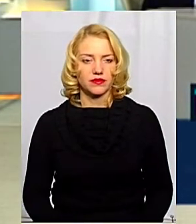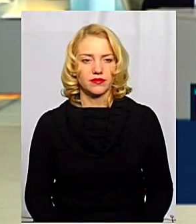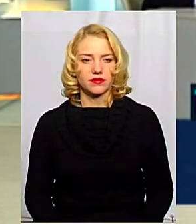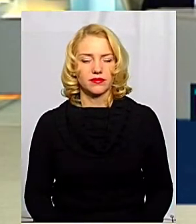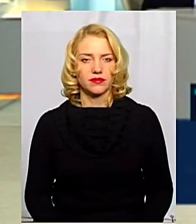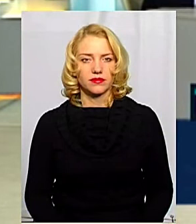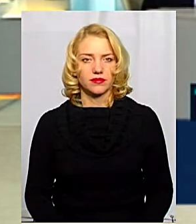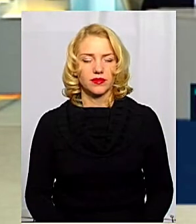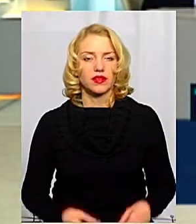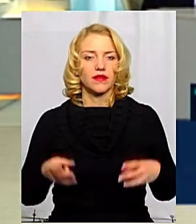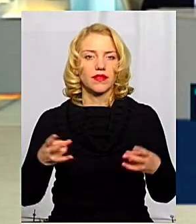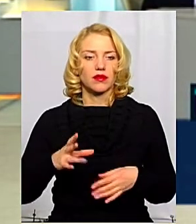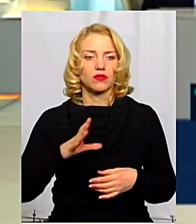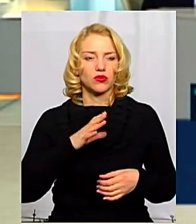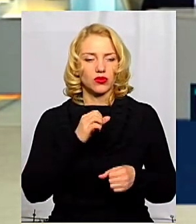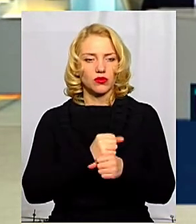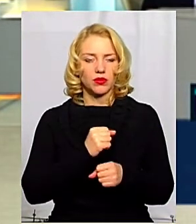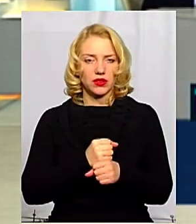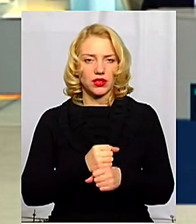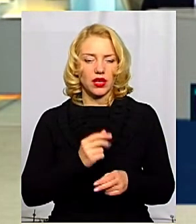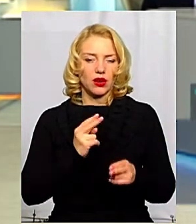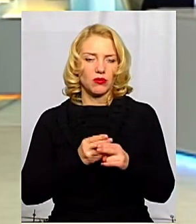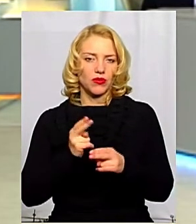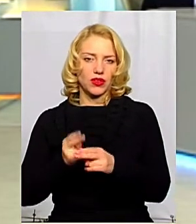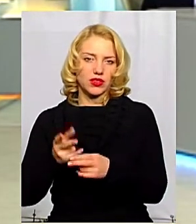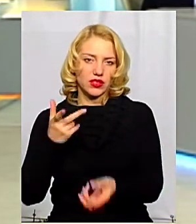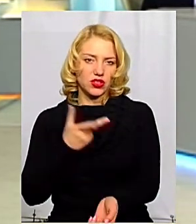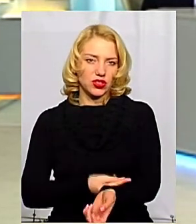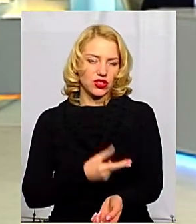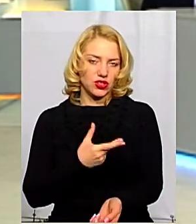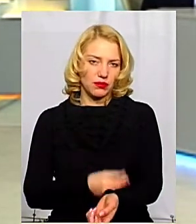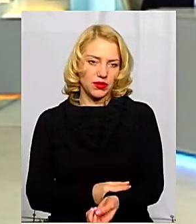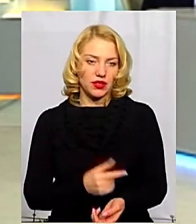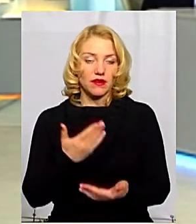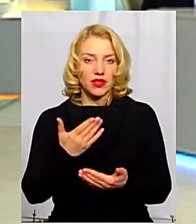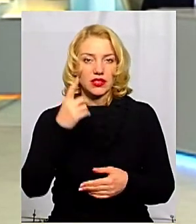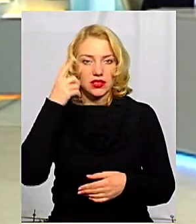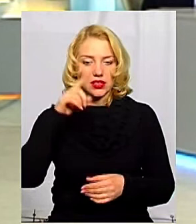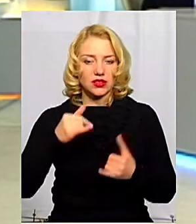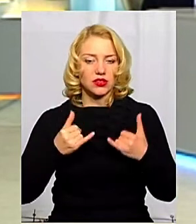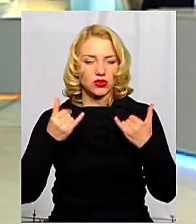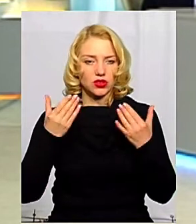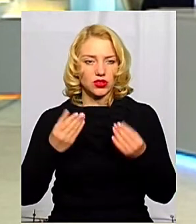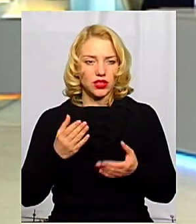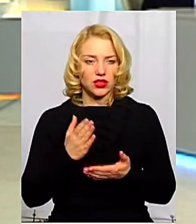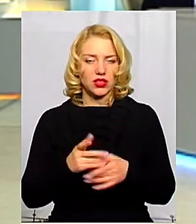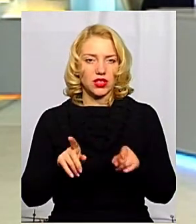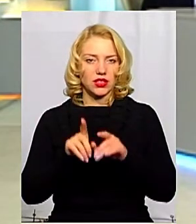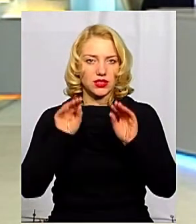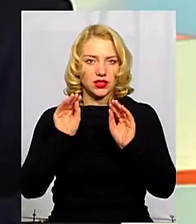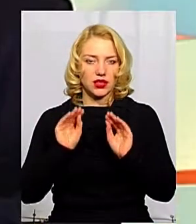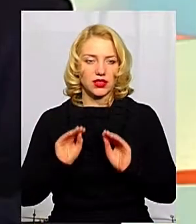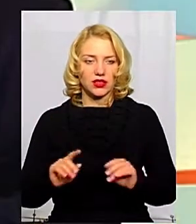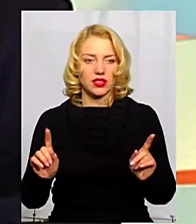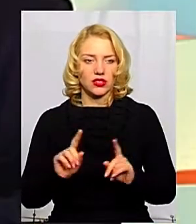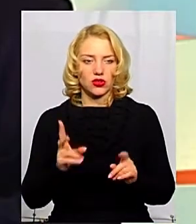Ну, треба було робити профілактичне щеплення. Ви знаєте, що на сьогоднішній день є така статистика,